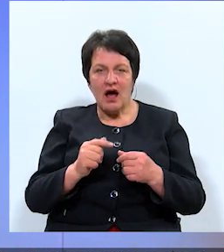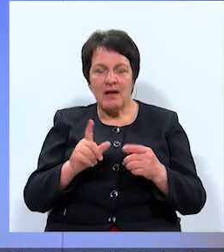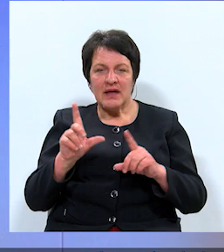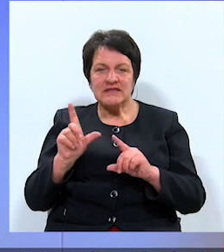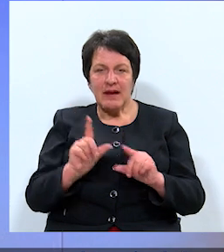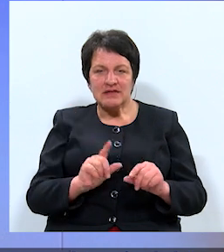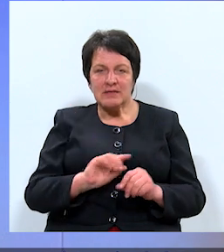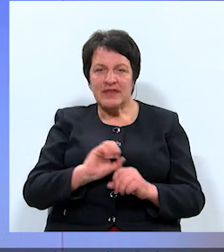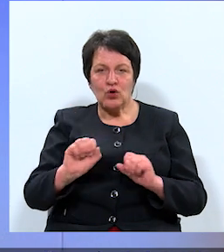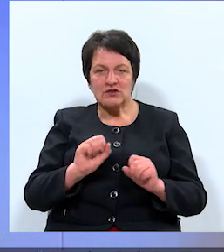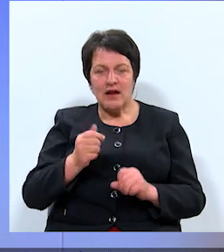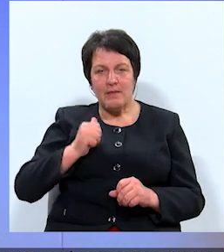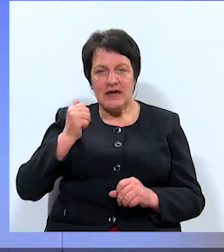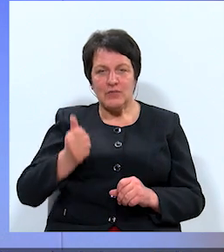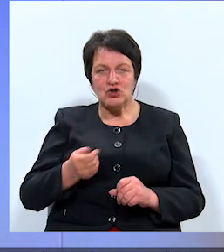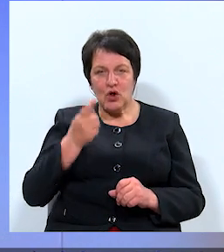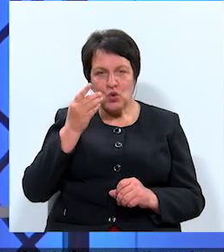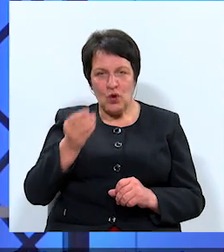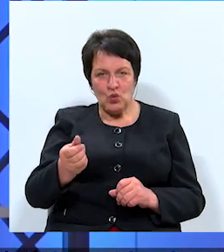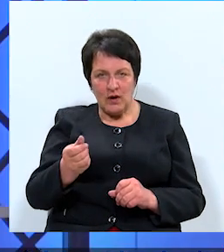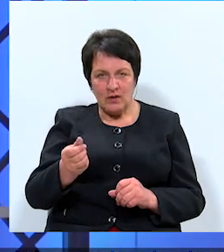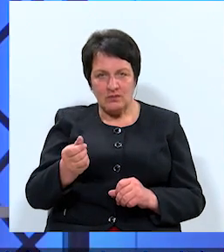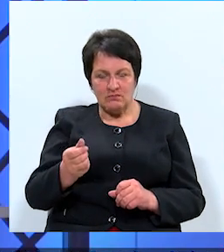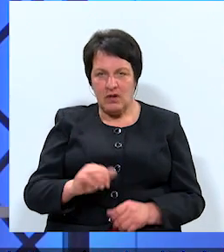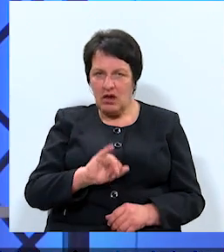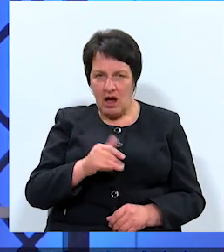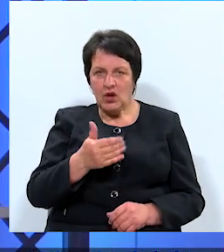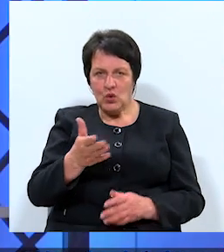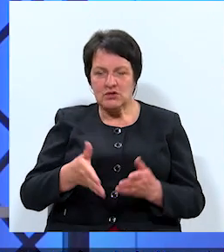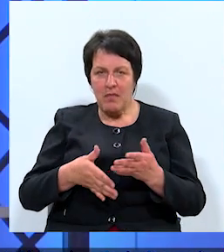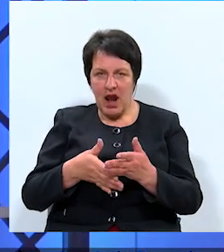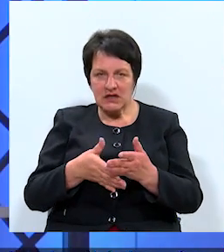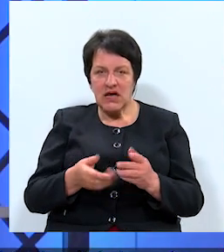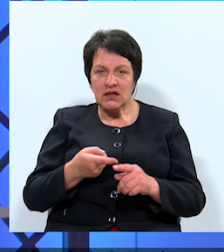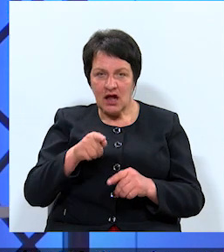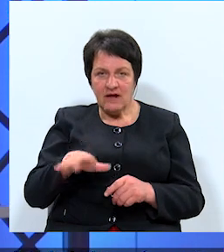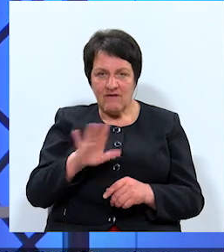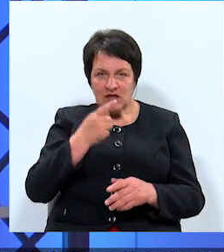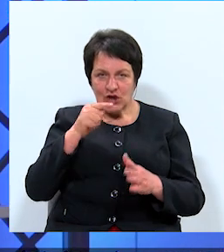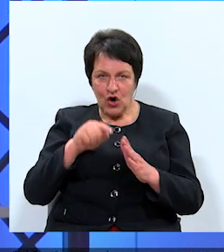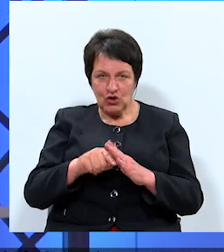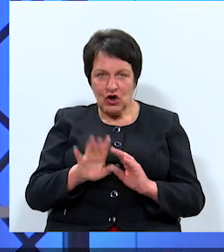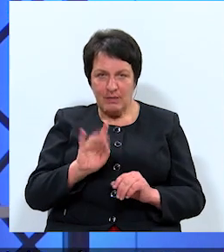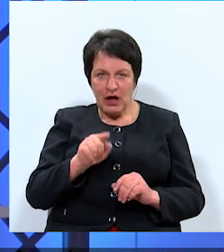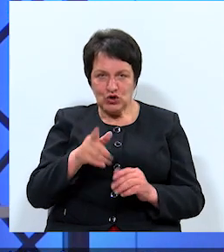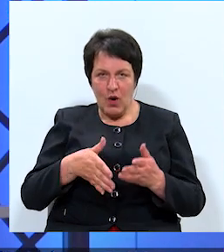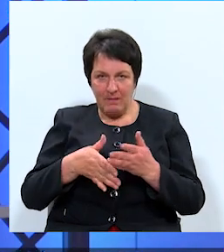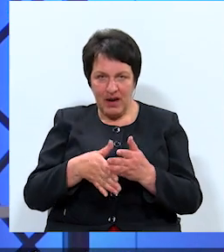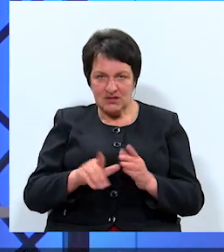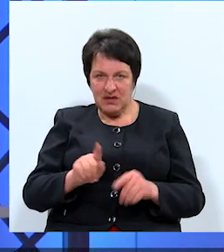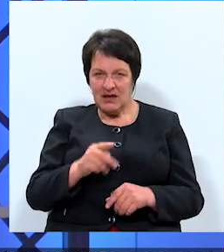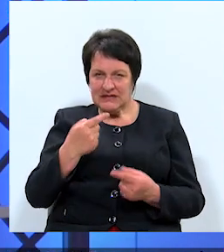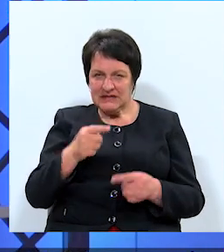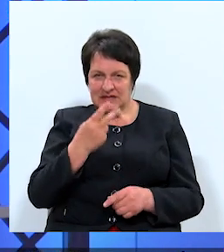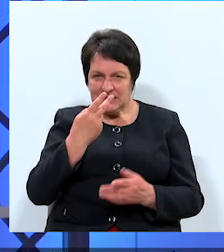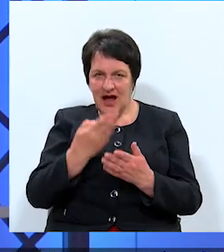nekustāmā īpašamu nodoktu. Ja jūs palīdzējāt, tad valsts kontrolē par šo palīdzību ir cits